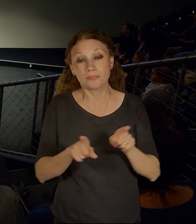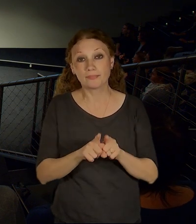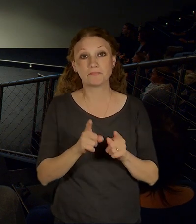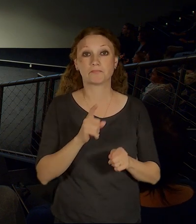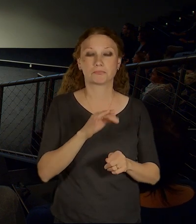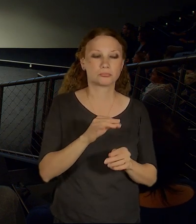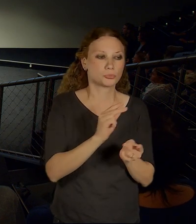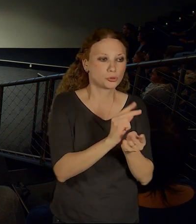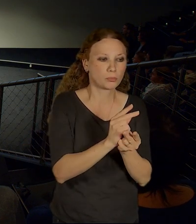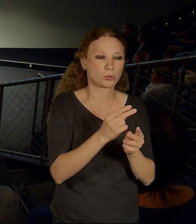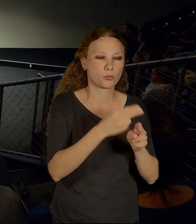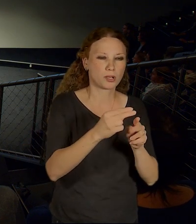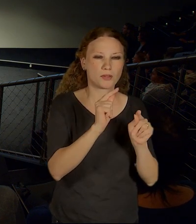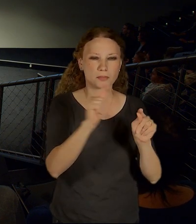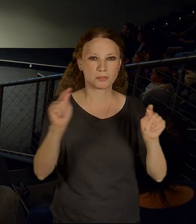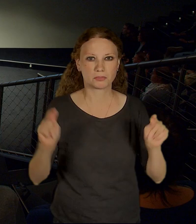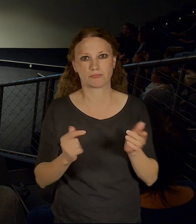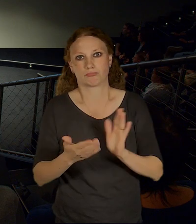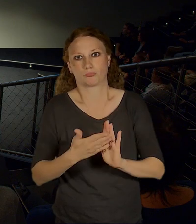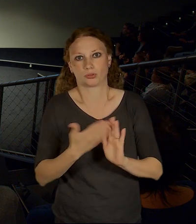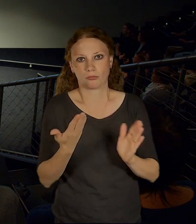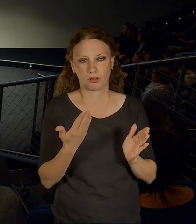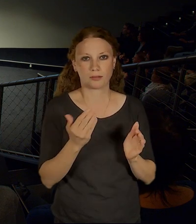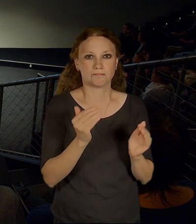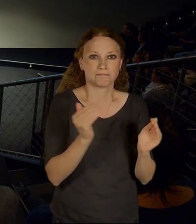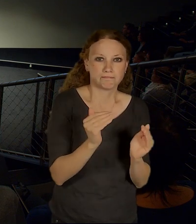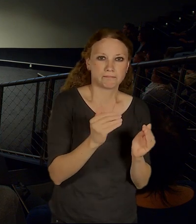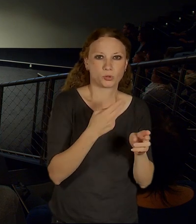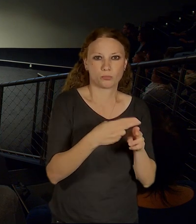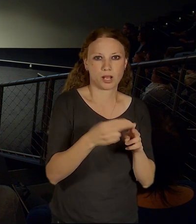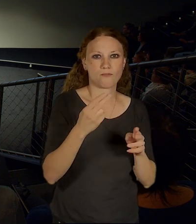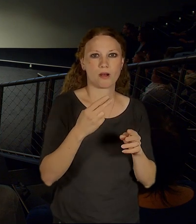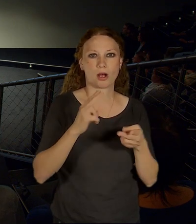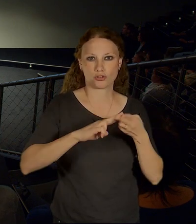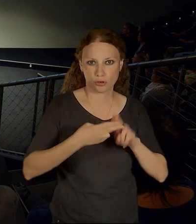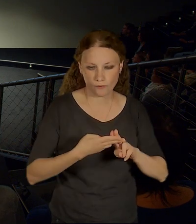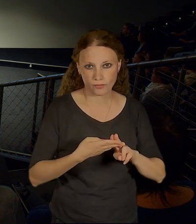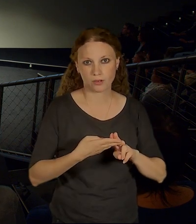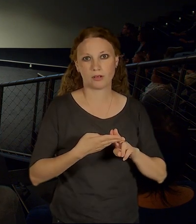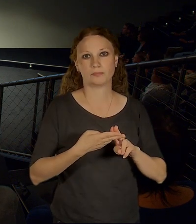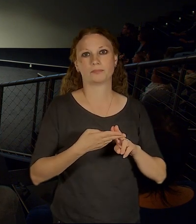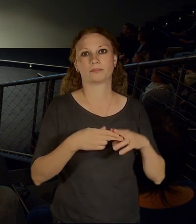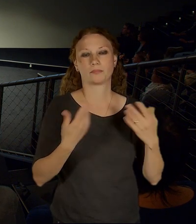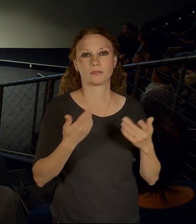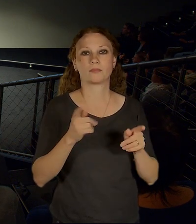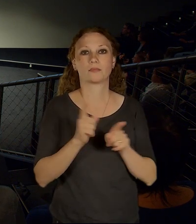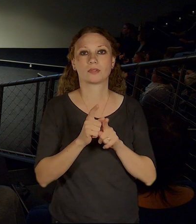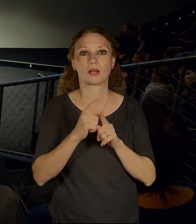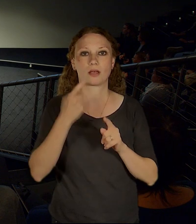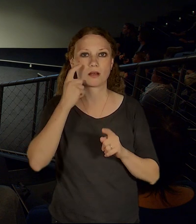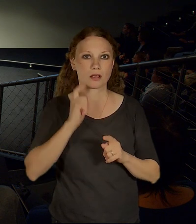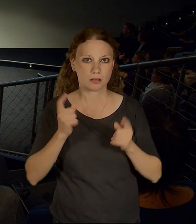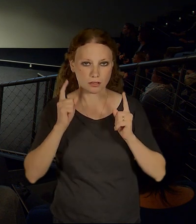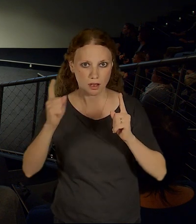rozsáhlých úprav. To je například úplně taková minimalistická úprava na Kačerově. Dochází k výstavbě lávky na rajské zahradě.